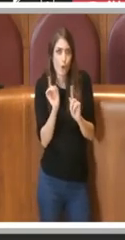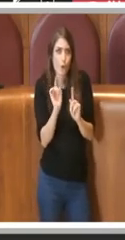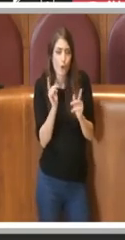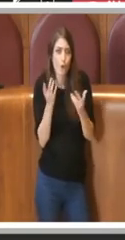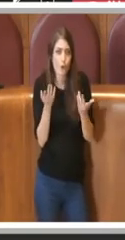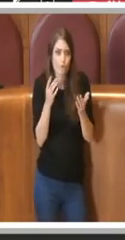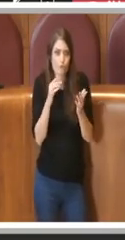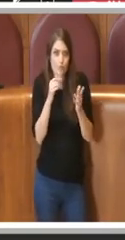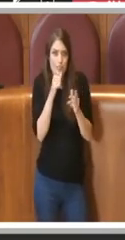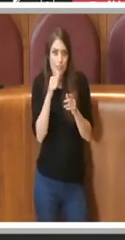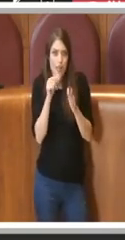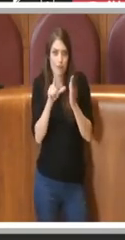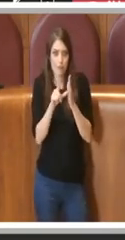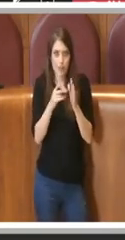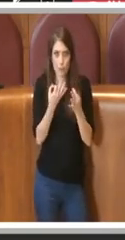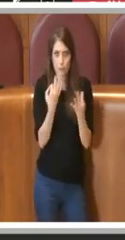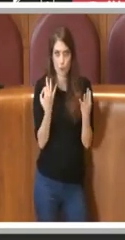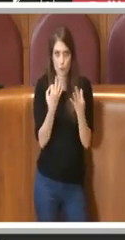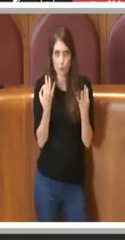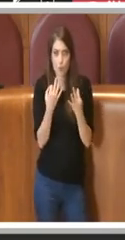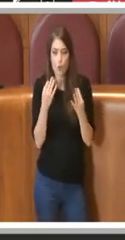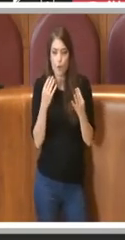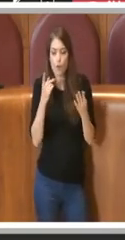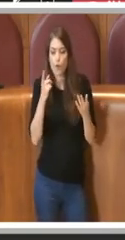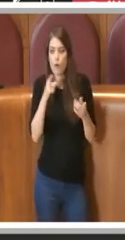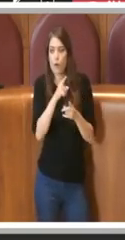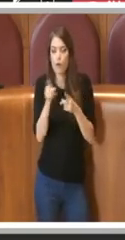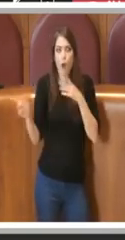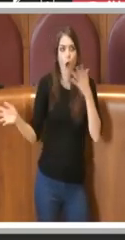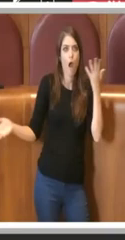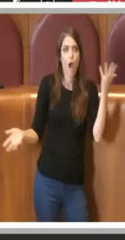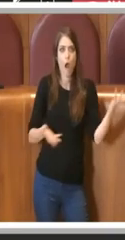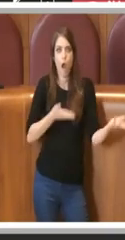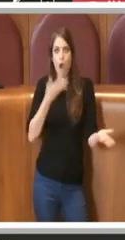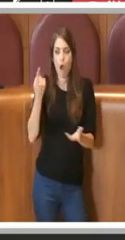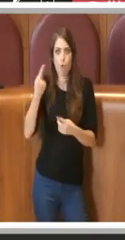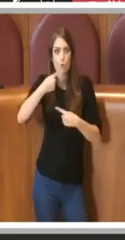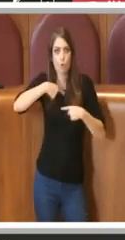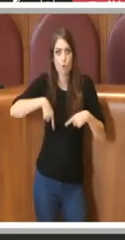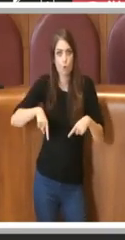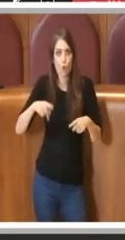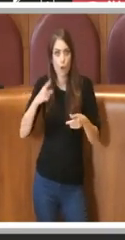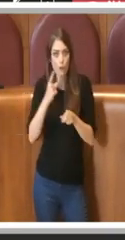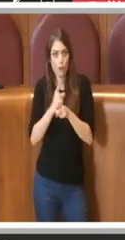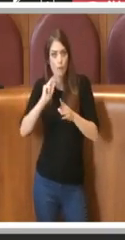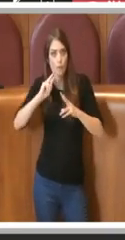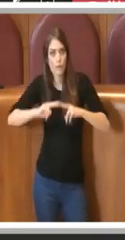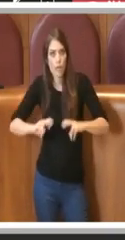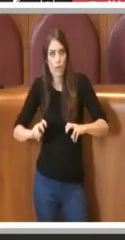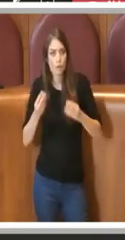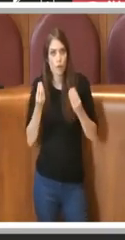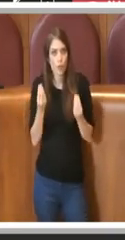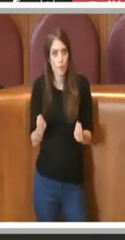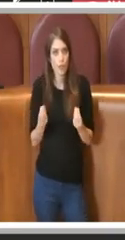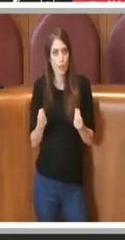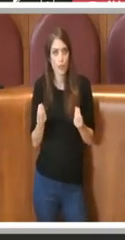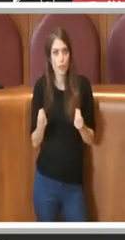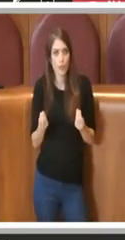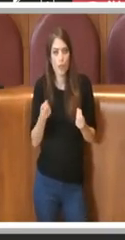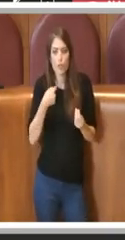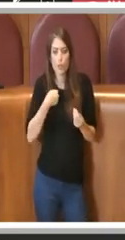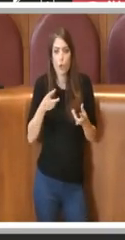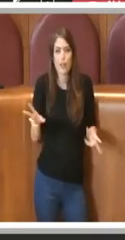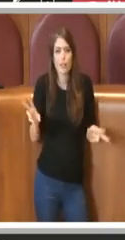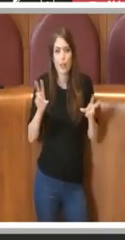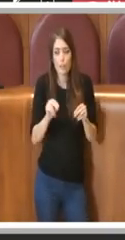vedo questa cosa sconvolgente di mettere noi proprio la verifica. Fermo restando e lo ripeto che sia